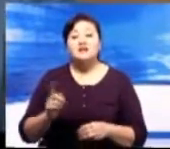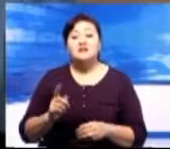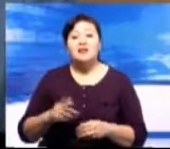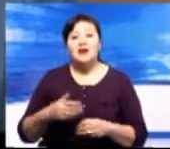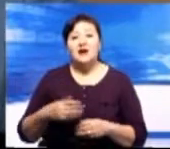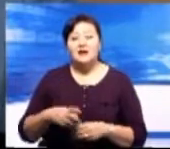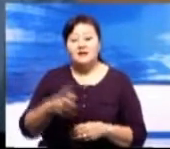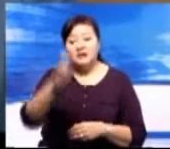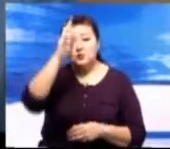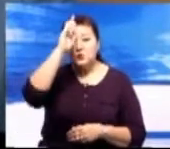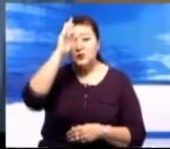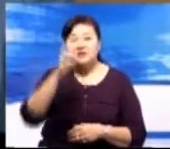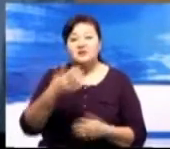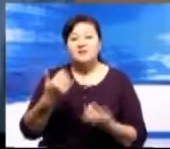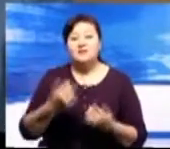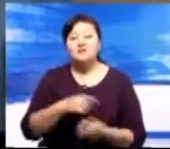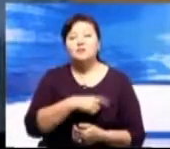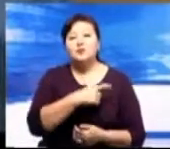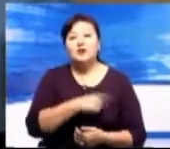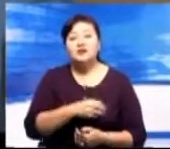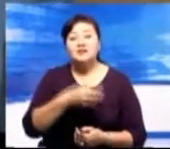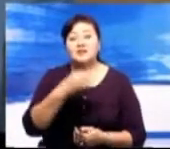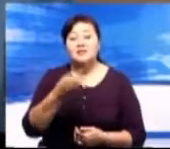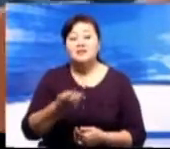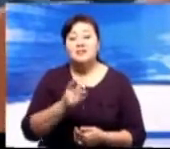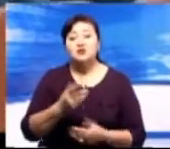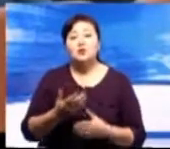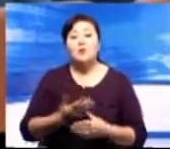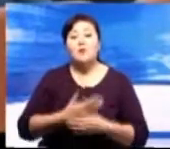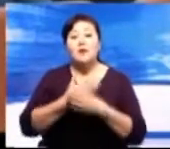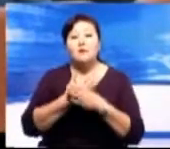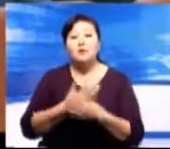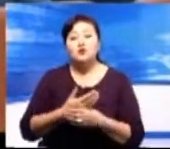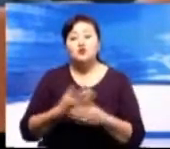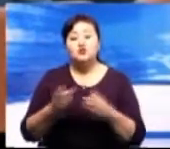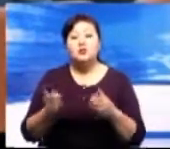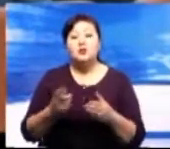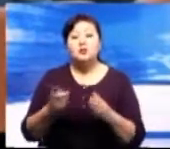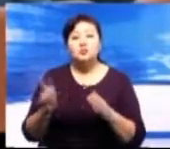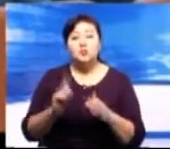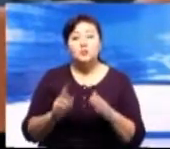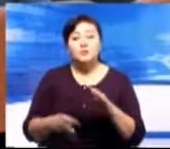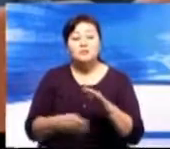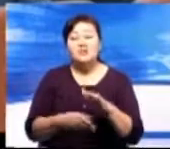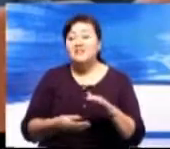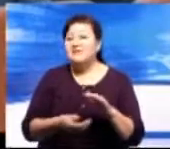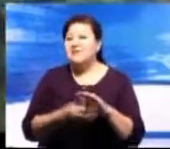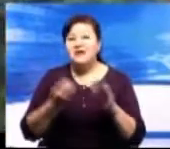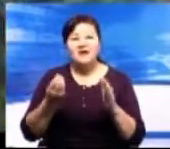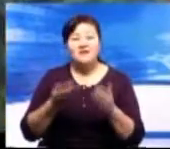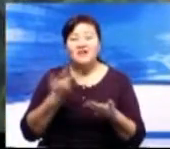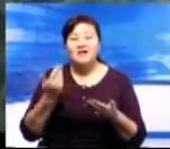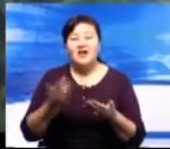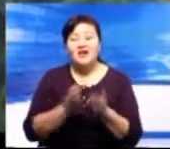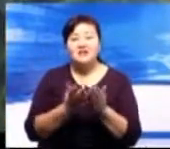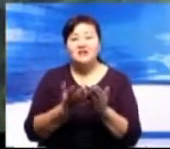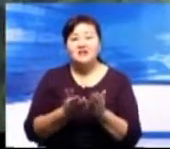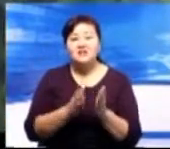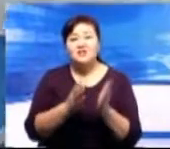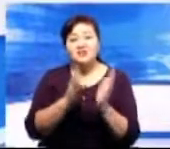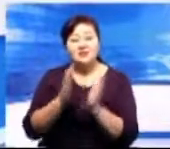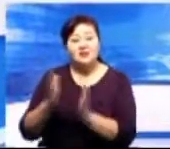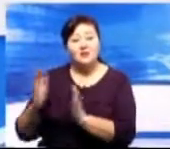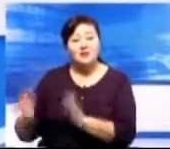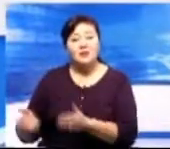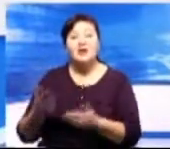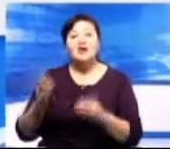же остановились на том, что это решит проблему нехватки учебников в школах, поможет легче изучать казахский язык представителям другой национальности